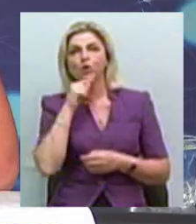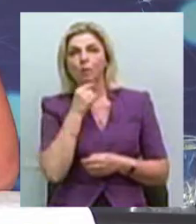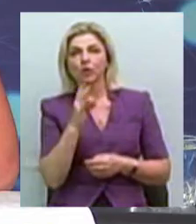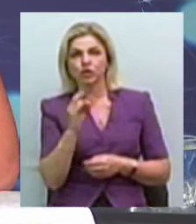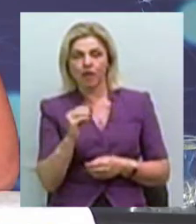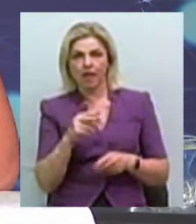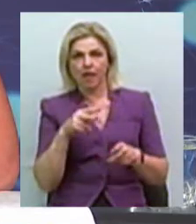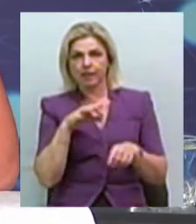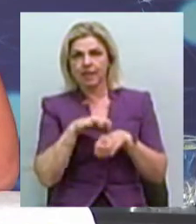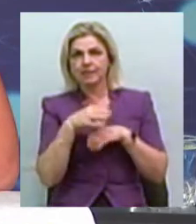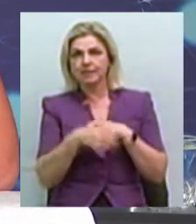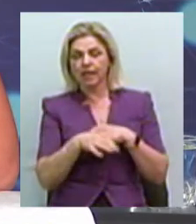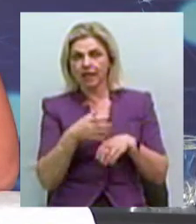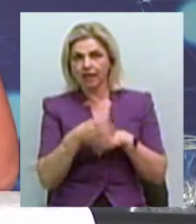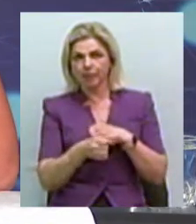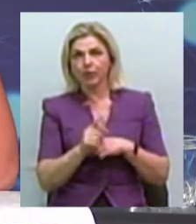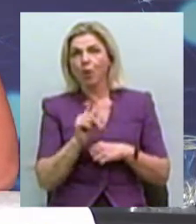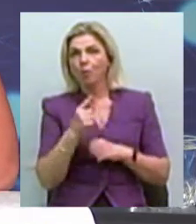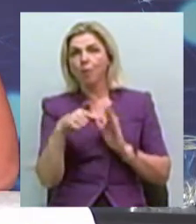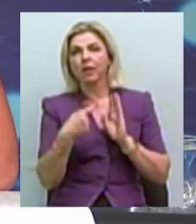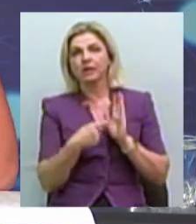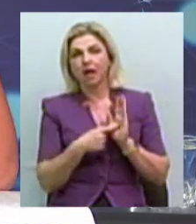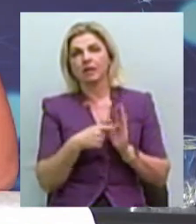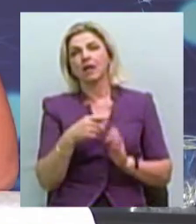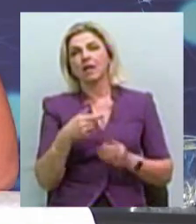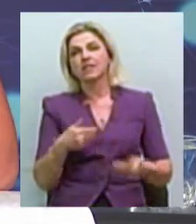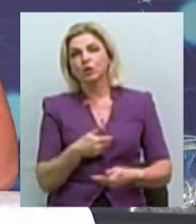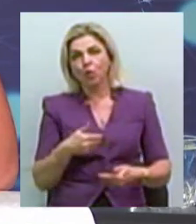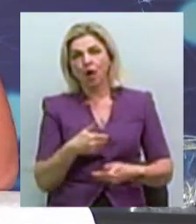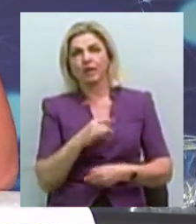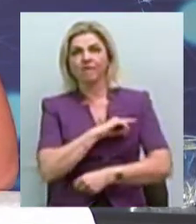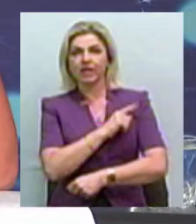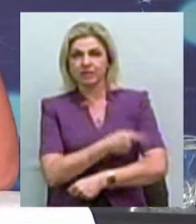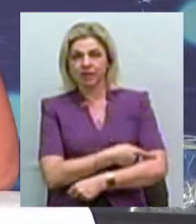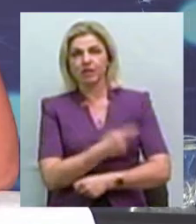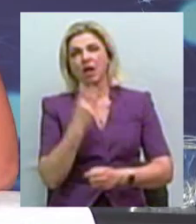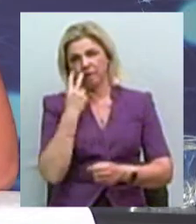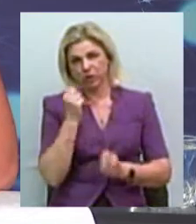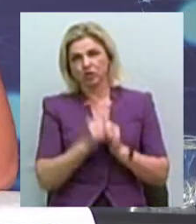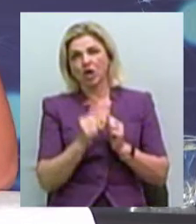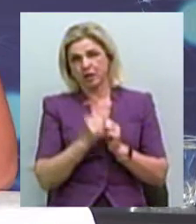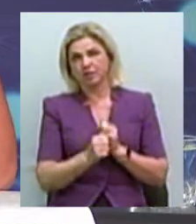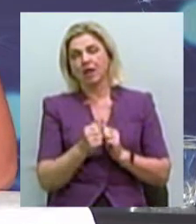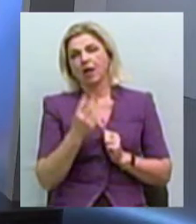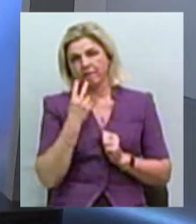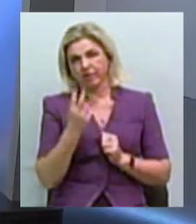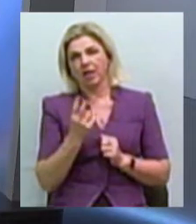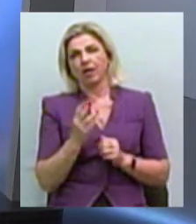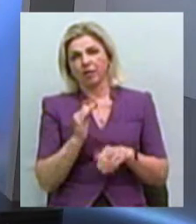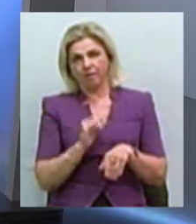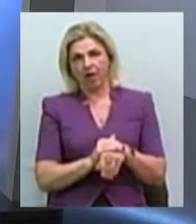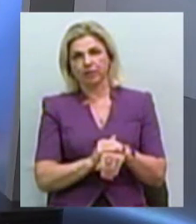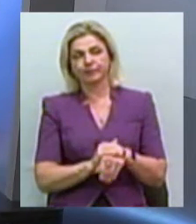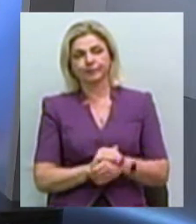Чому? Тому що питання саме фізичного насилля або сексуального насилля, воно є більш, скажімо так, очевидним, тобто є якісь,